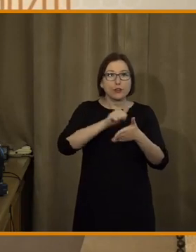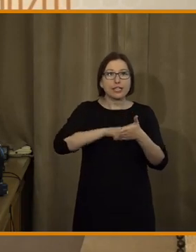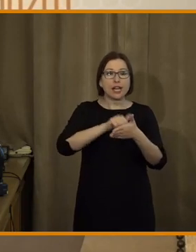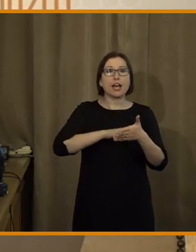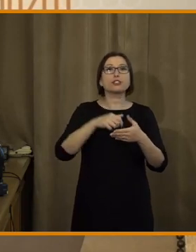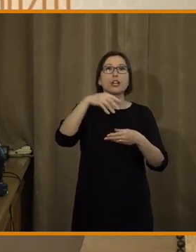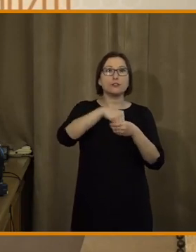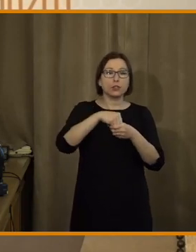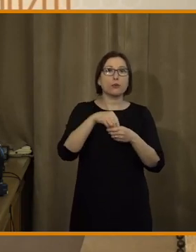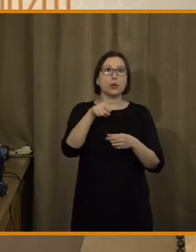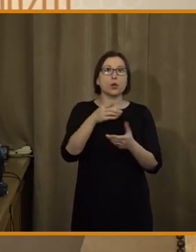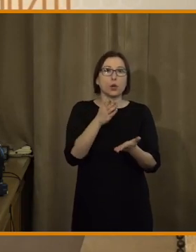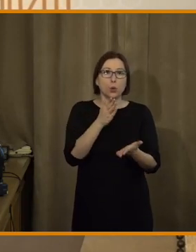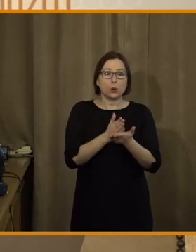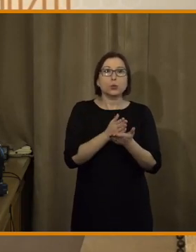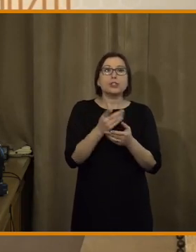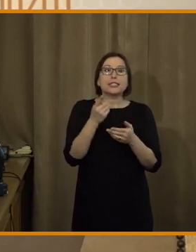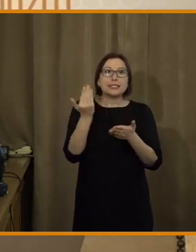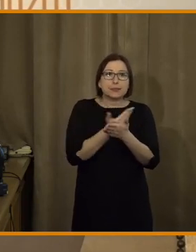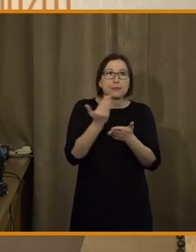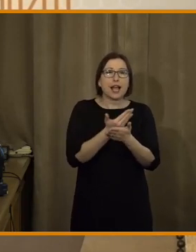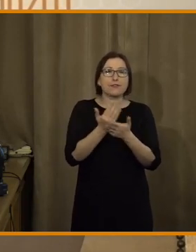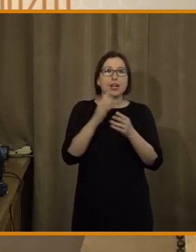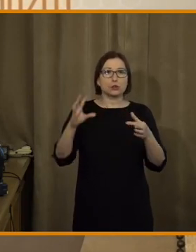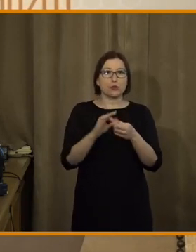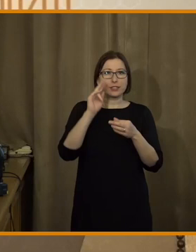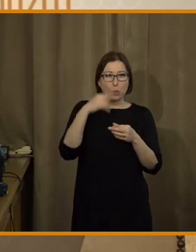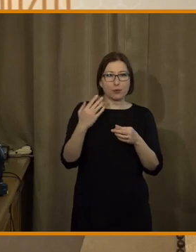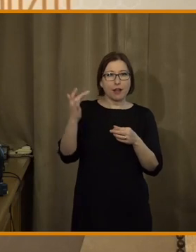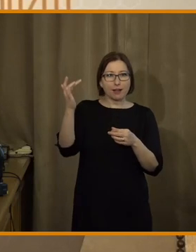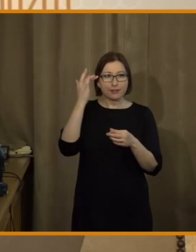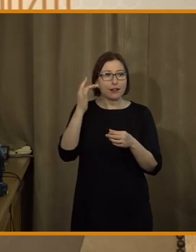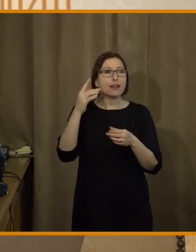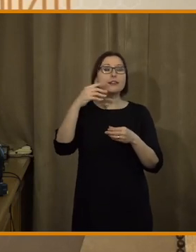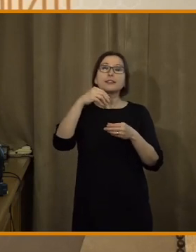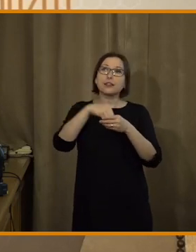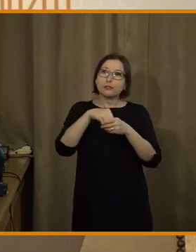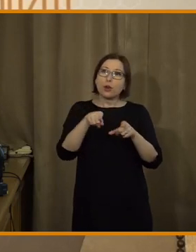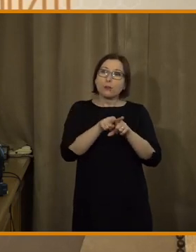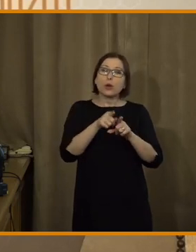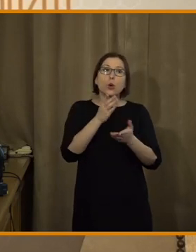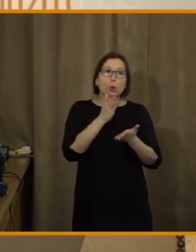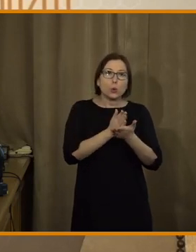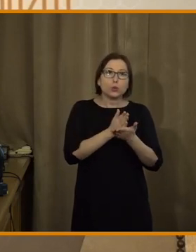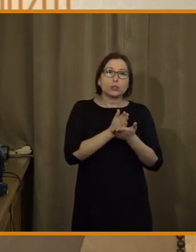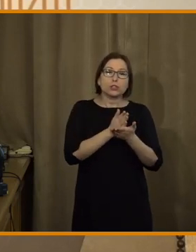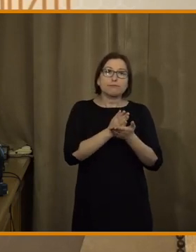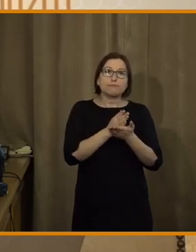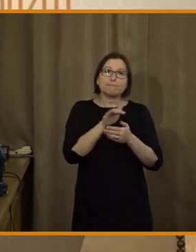nejde jenom o generování zpráv pomocí umělé inteligence, ale máme i nejrůznější